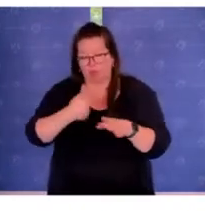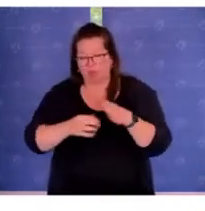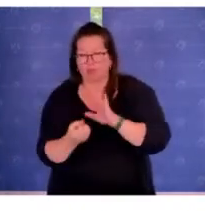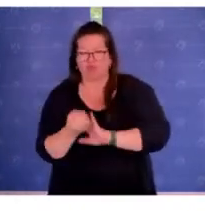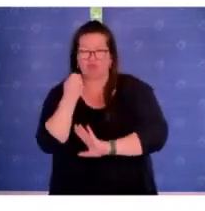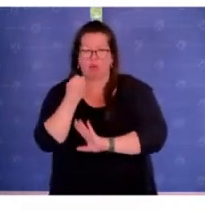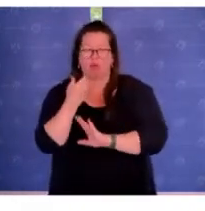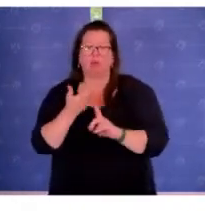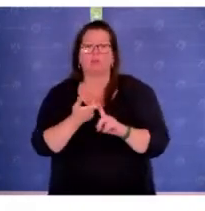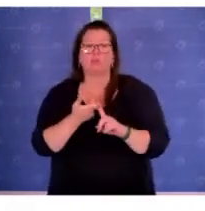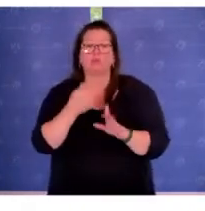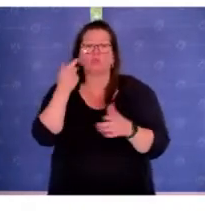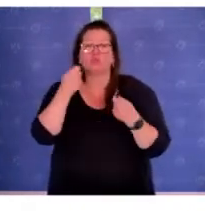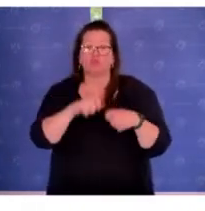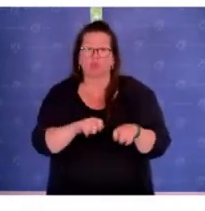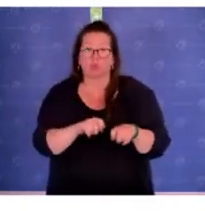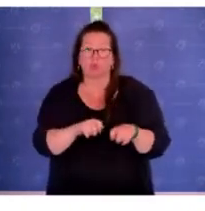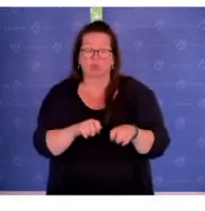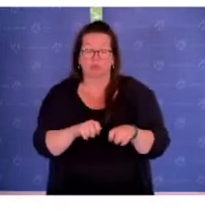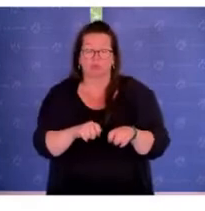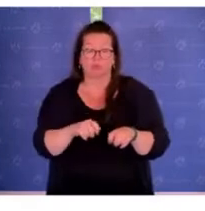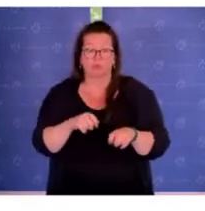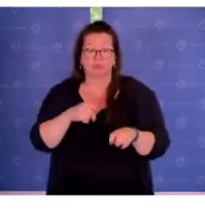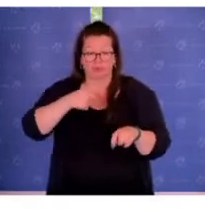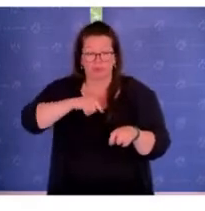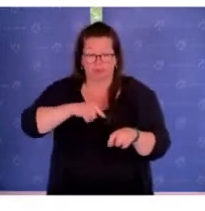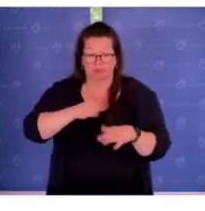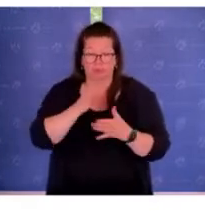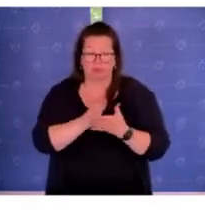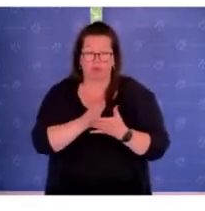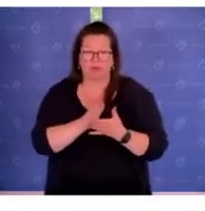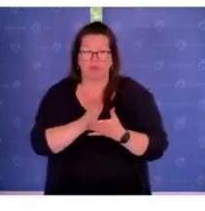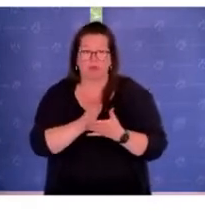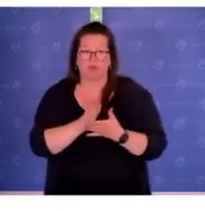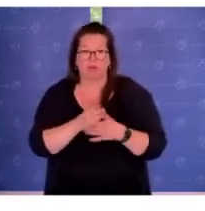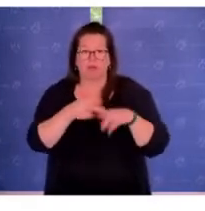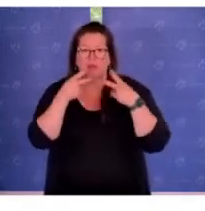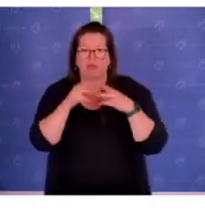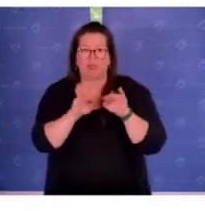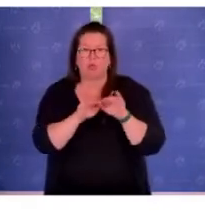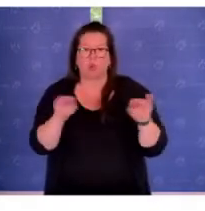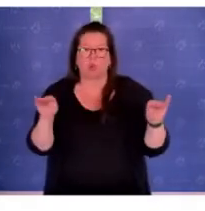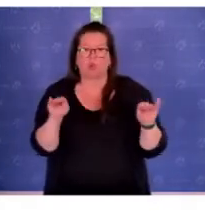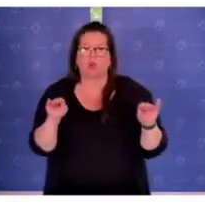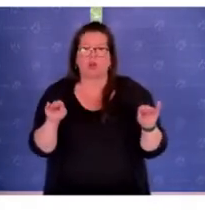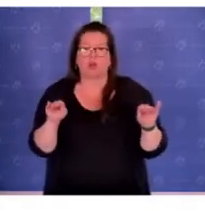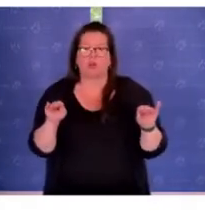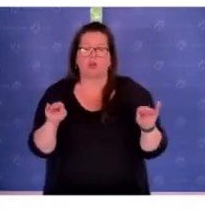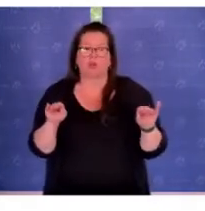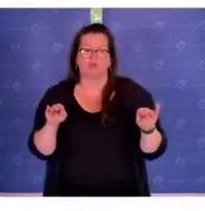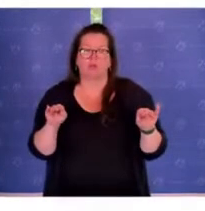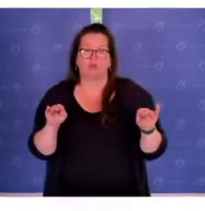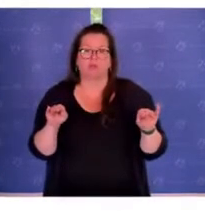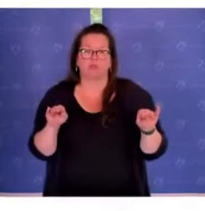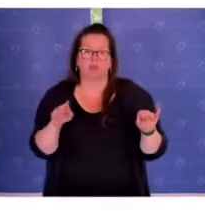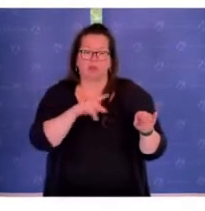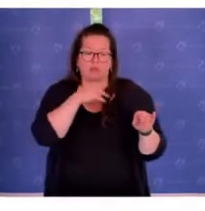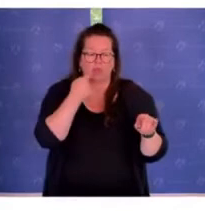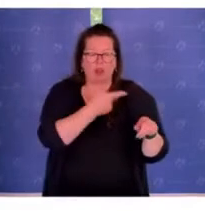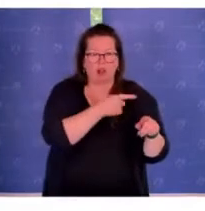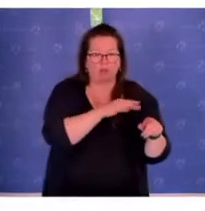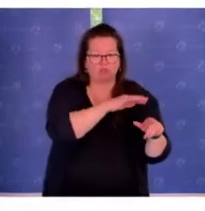Und zu guter Letzt, und damit komme ich auch zum Ende, was, glaube ich, auch eine wichtige Grundlage ist, die auch, wie an vielen Stellen,